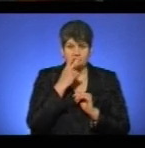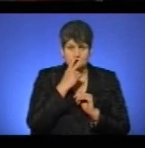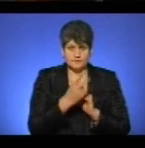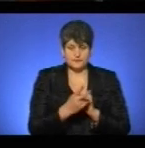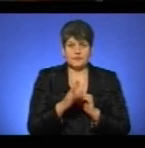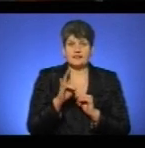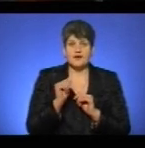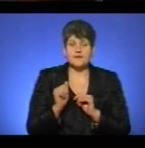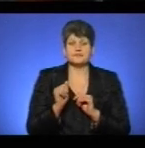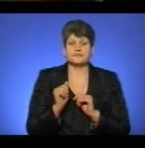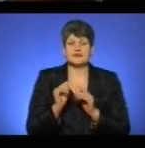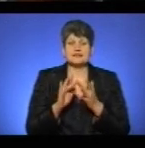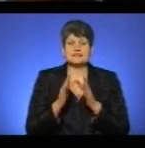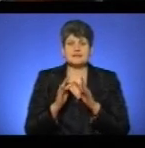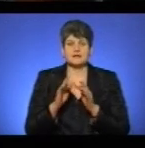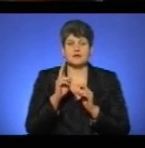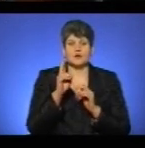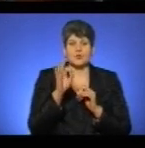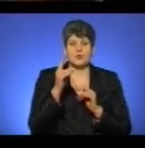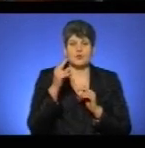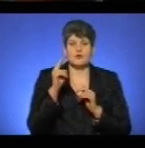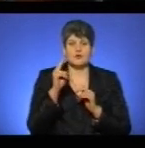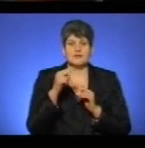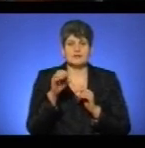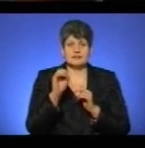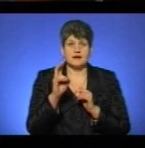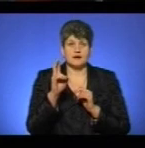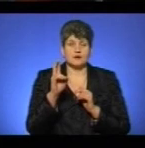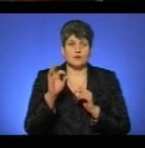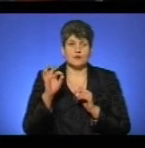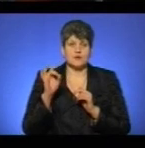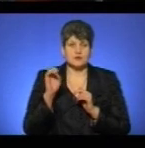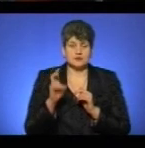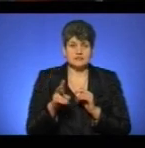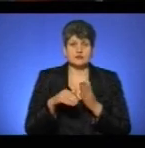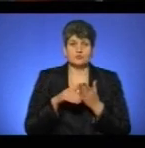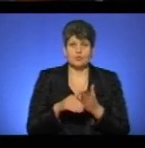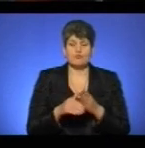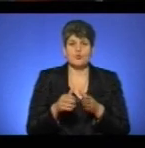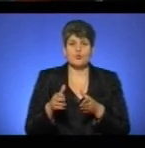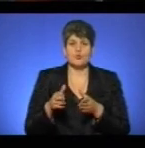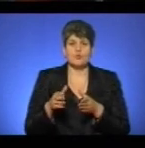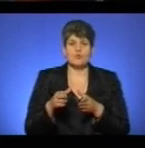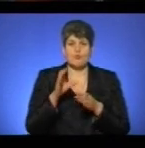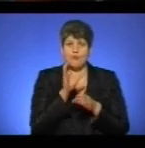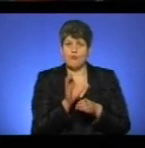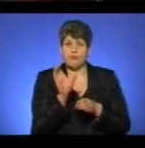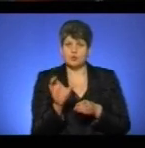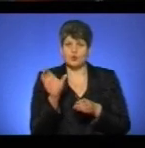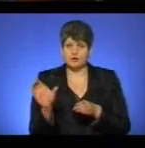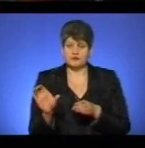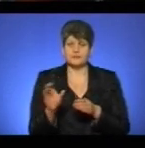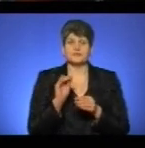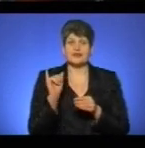на сайті kode.org за допомогою блоків. Тобто я ставив